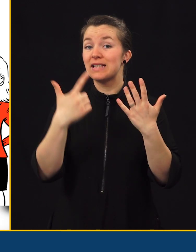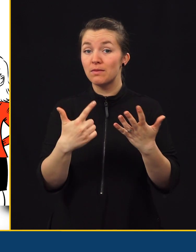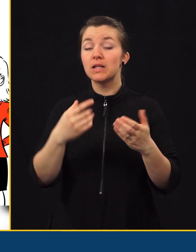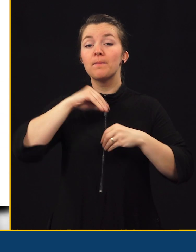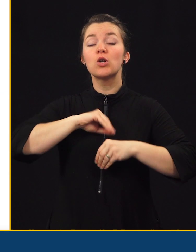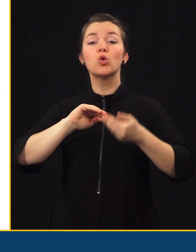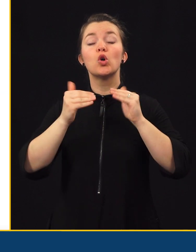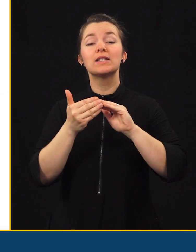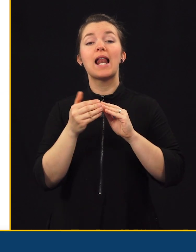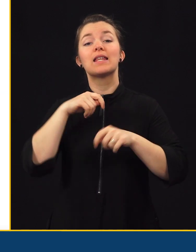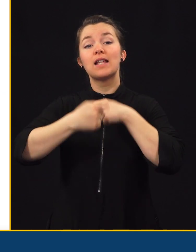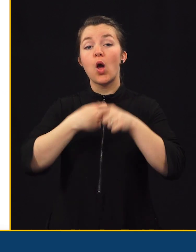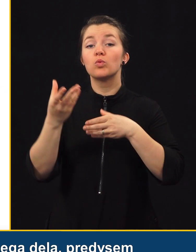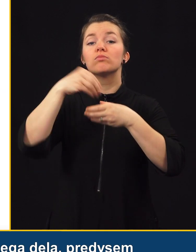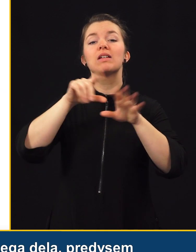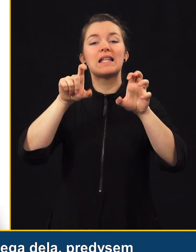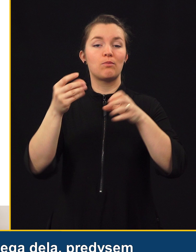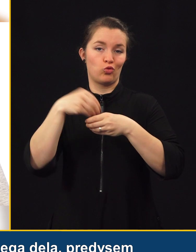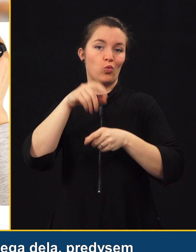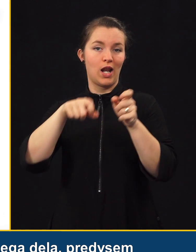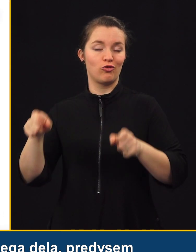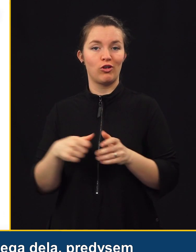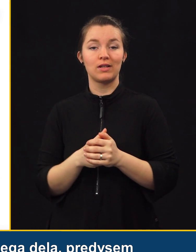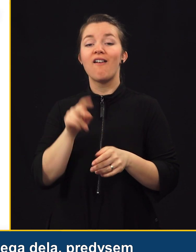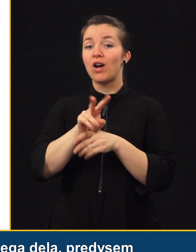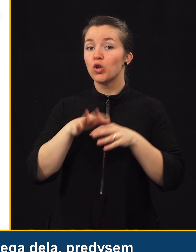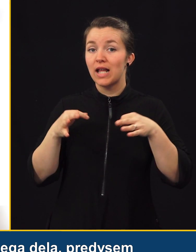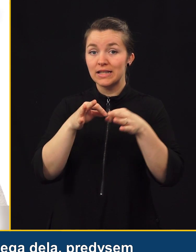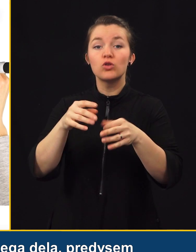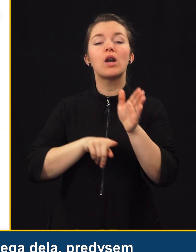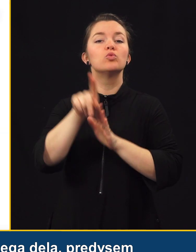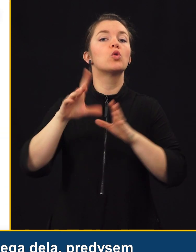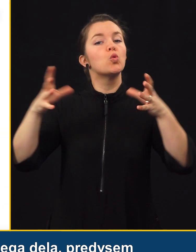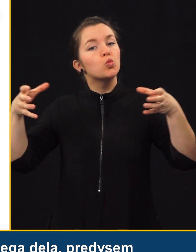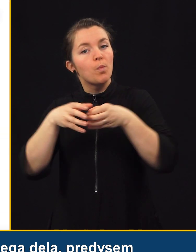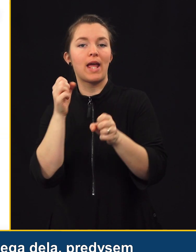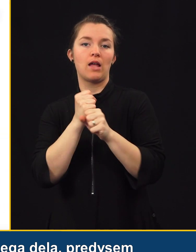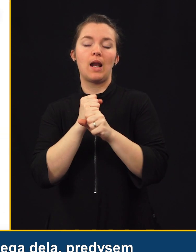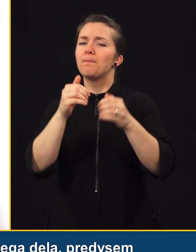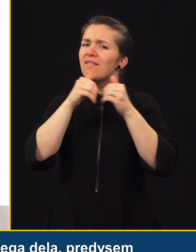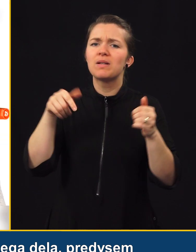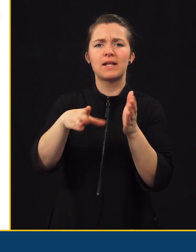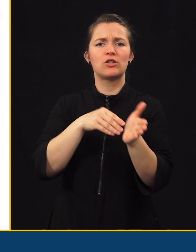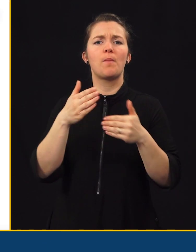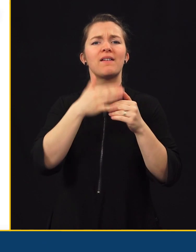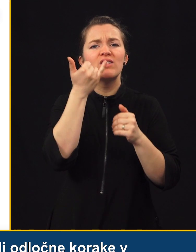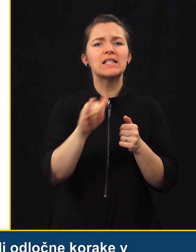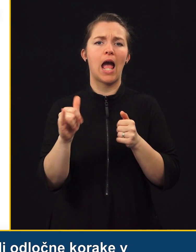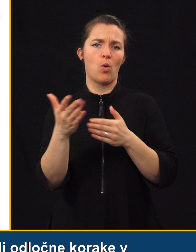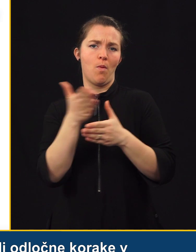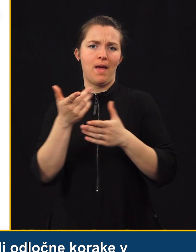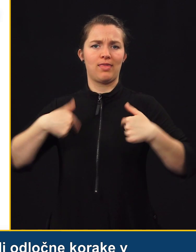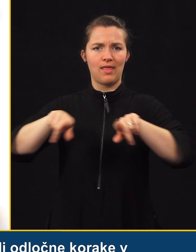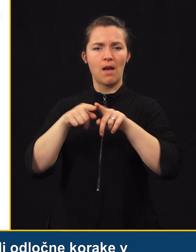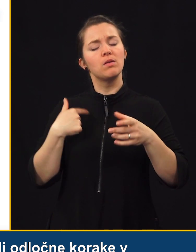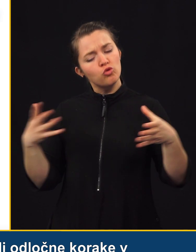delavnic z 700 deleženci. Varnost na cestah je rezultat skupnega dela, predvsem pa se začne pri vsakemu od nas. Stopimo